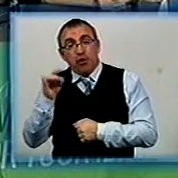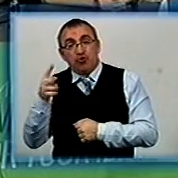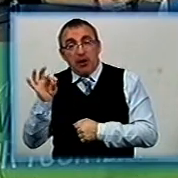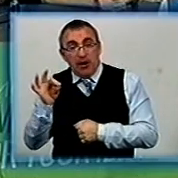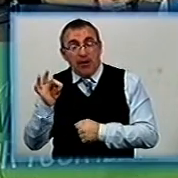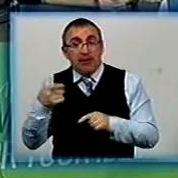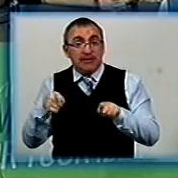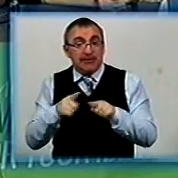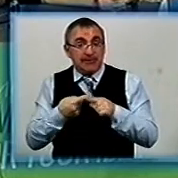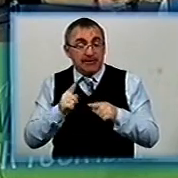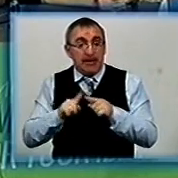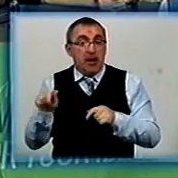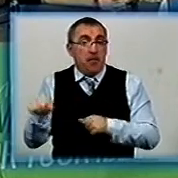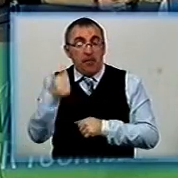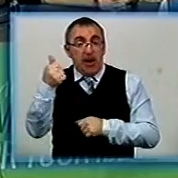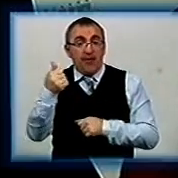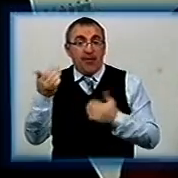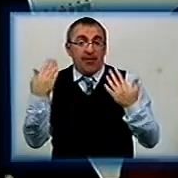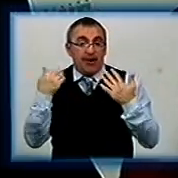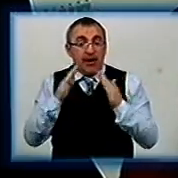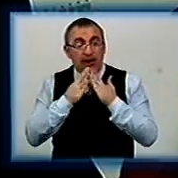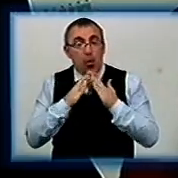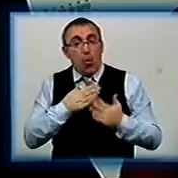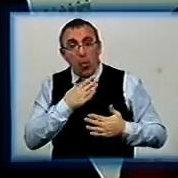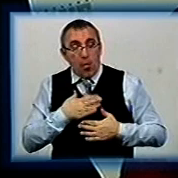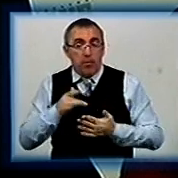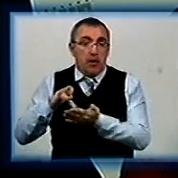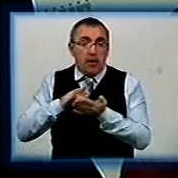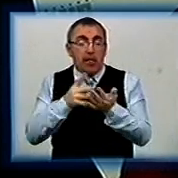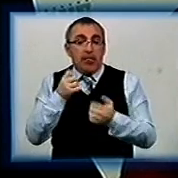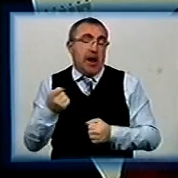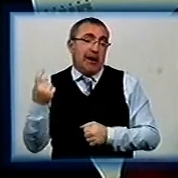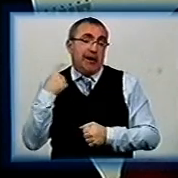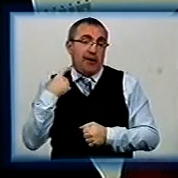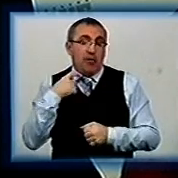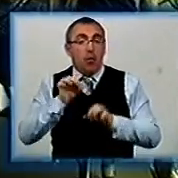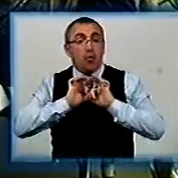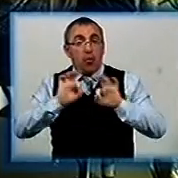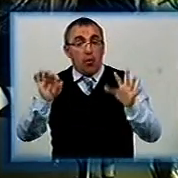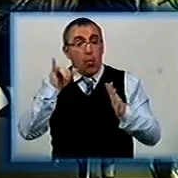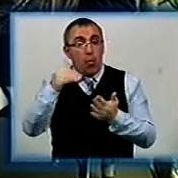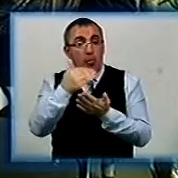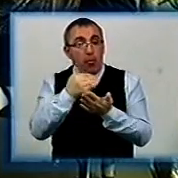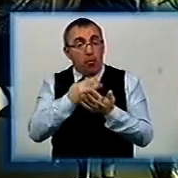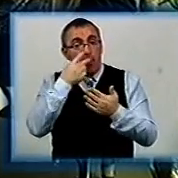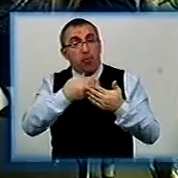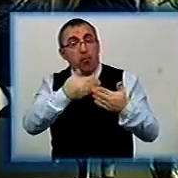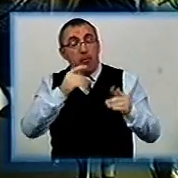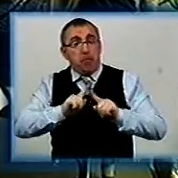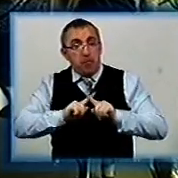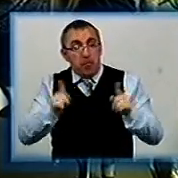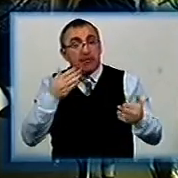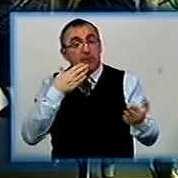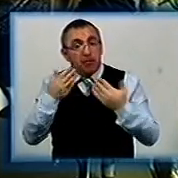&Travel – це перший зимовий кемп для книголюбів і мандрівників на Кіровоградщині. Розповіли, у програмі передбачили неформальне